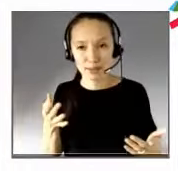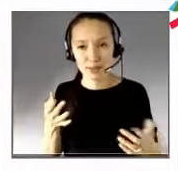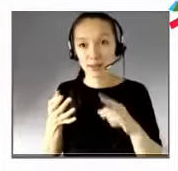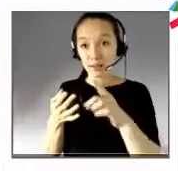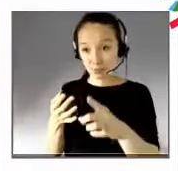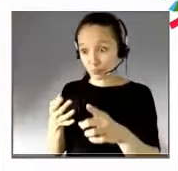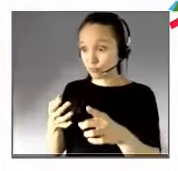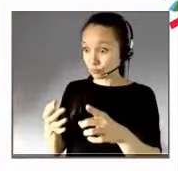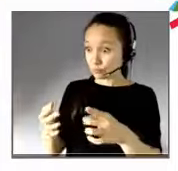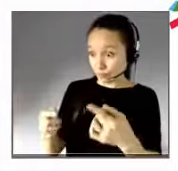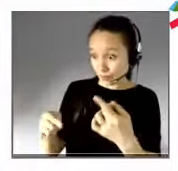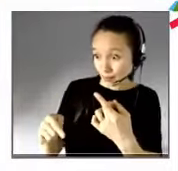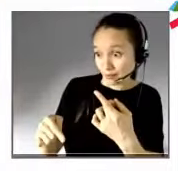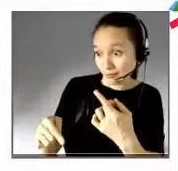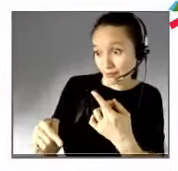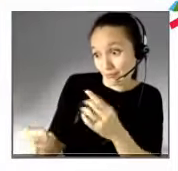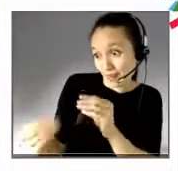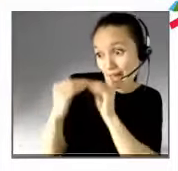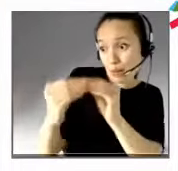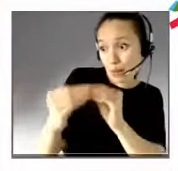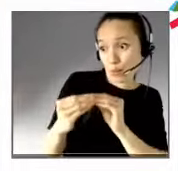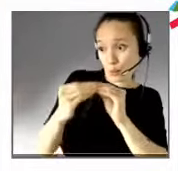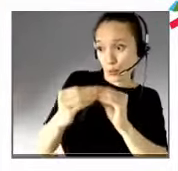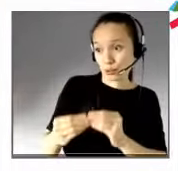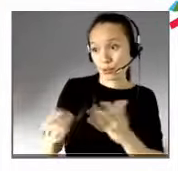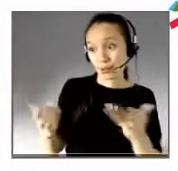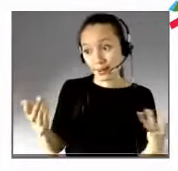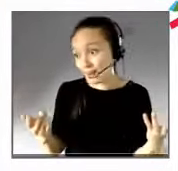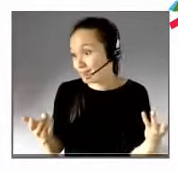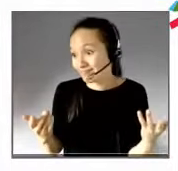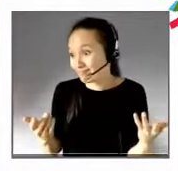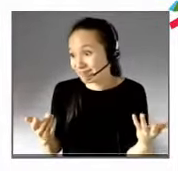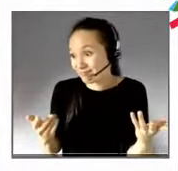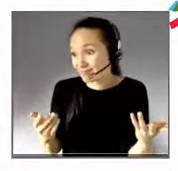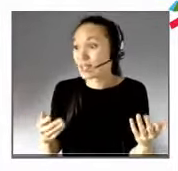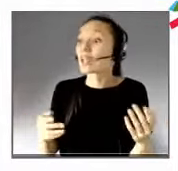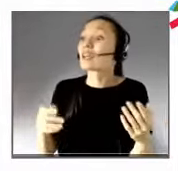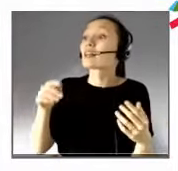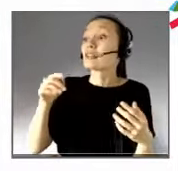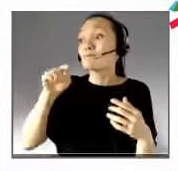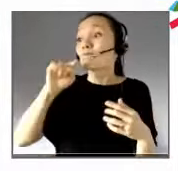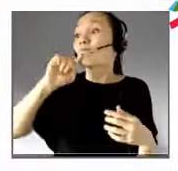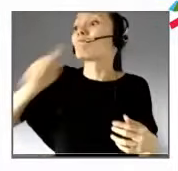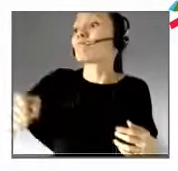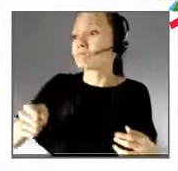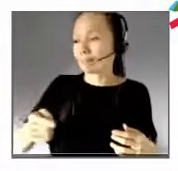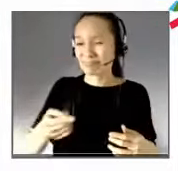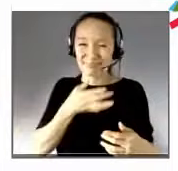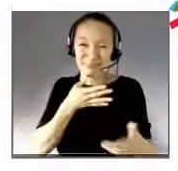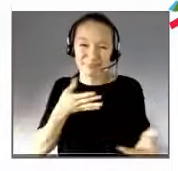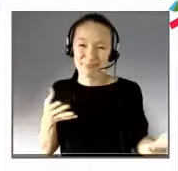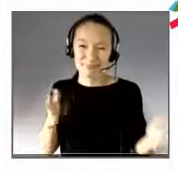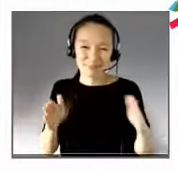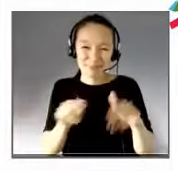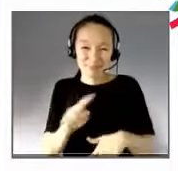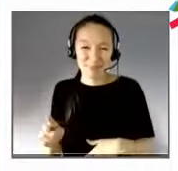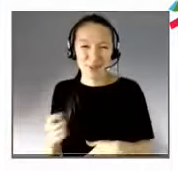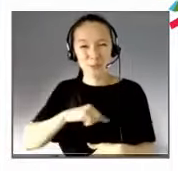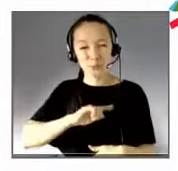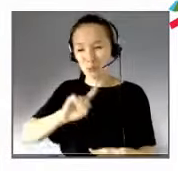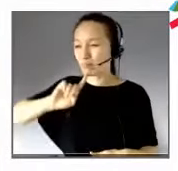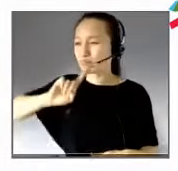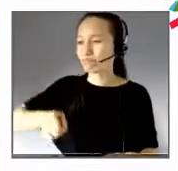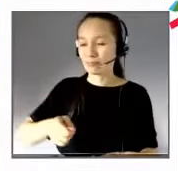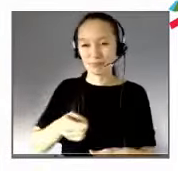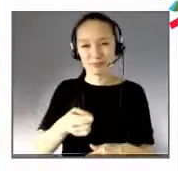je ne vais pas vous dire soyez amoureux de moi. malheureusement, ça ne marchera jamais. Donc, si la fraternité est un sentiment, on ne peut pas l'imposer. Soyez spontané, dit-on aussi.